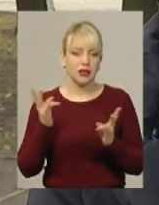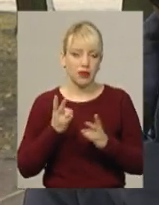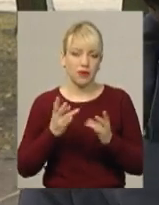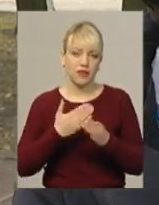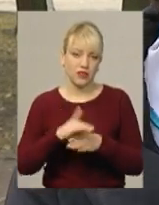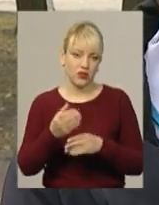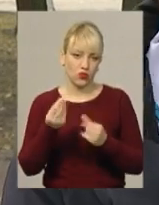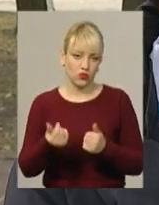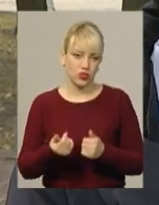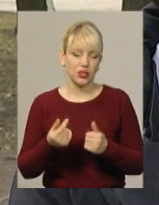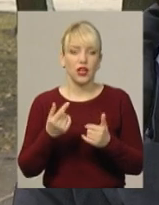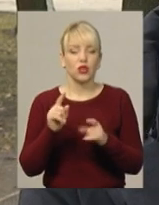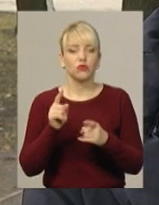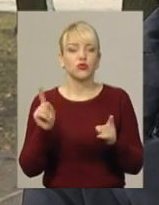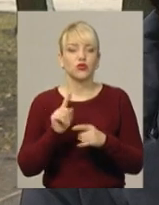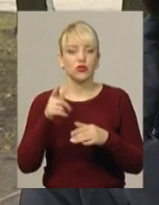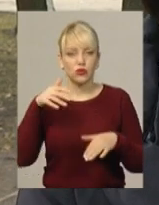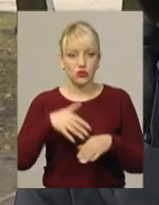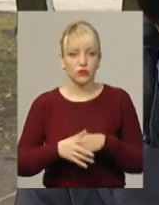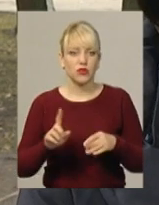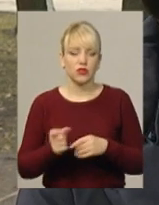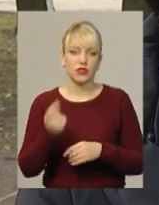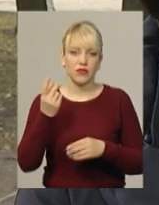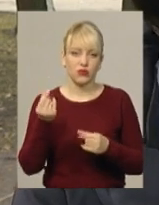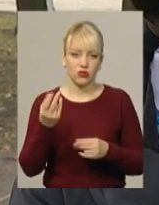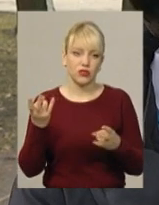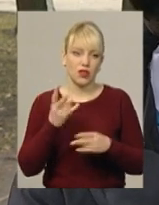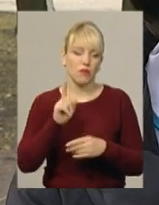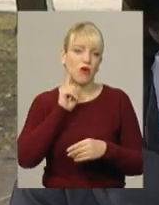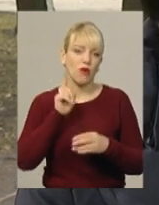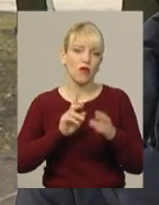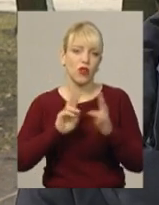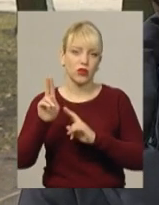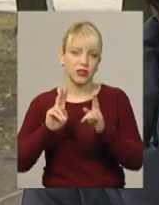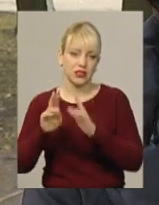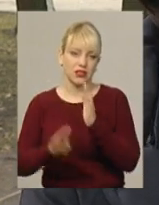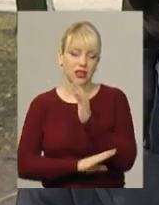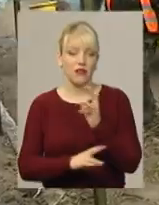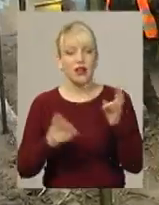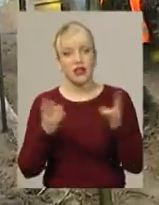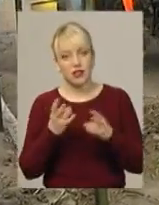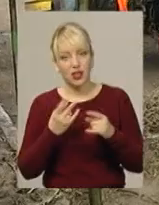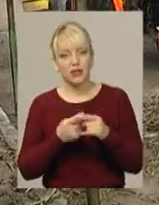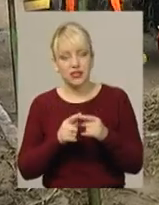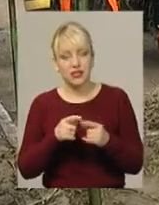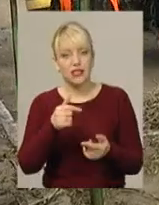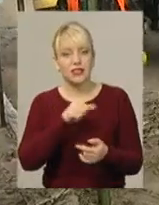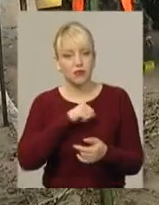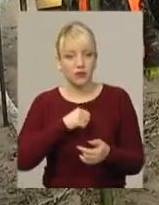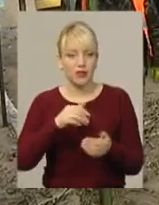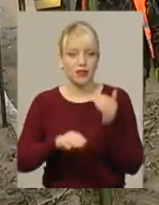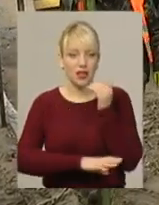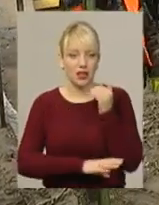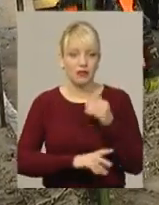виділяється кошти. Тому що, зрозуміло, з'явились кошти, треба омолодити дерева. Питання, чи потрібно це дерева. Директор комунального